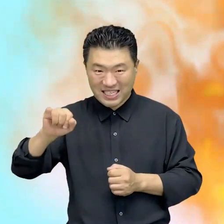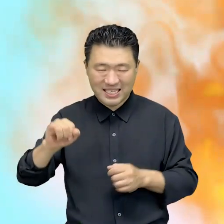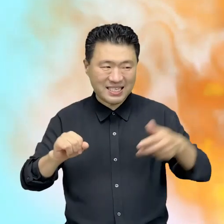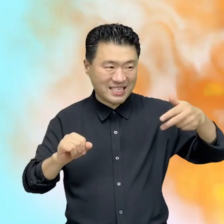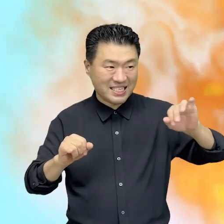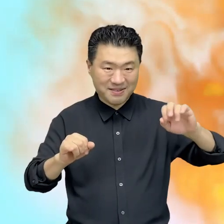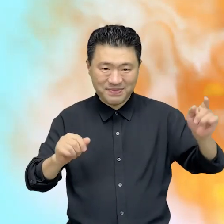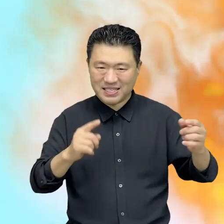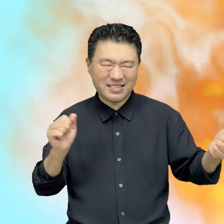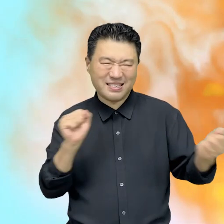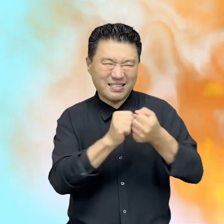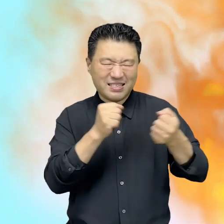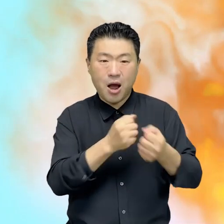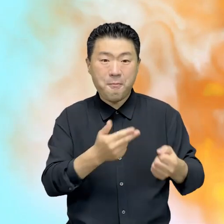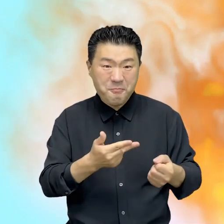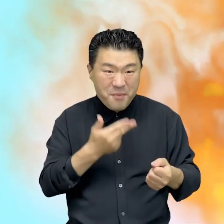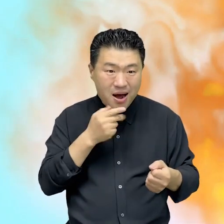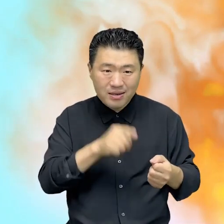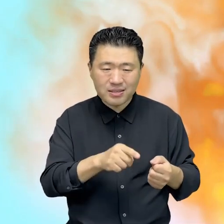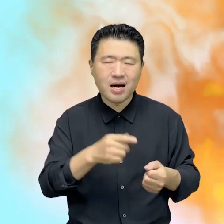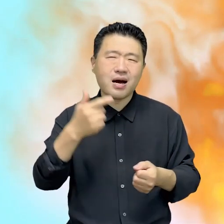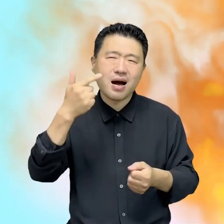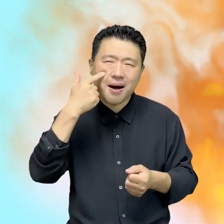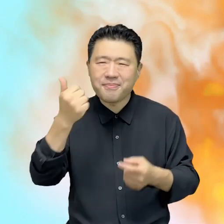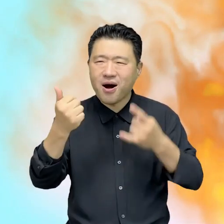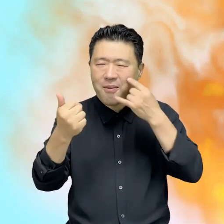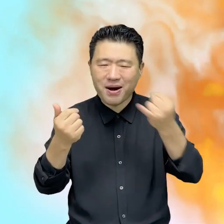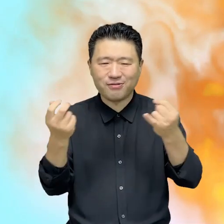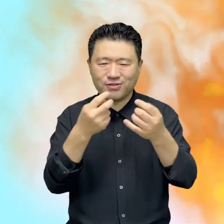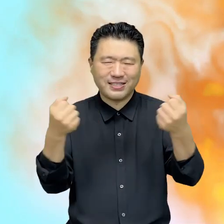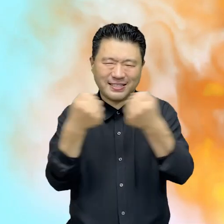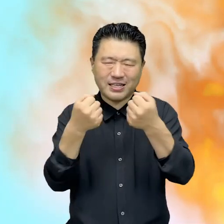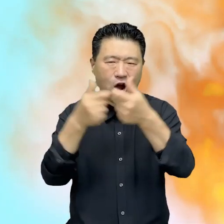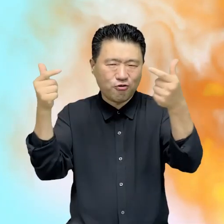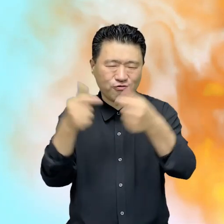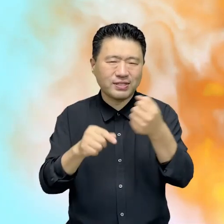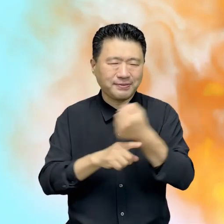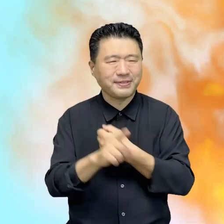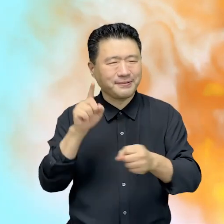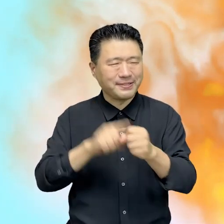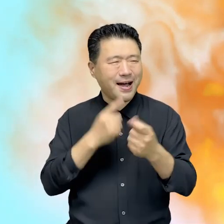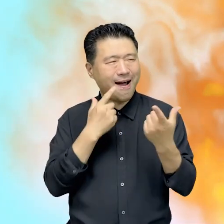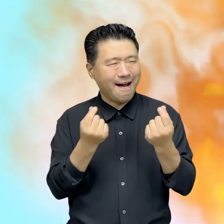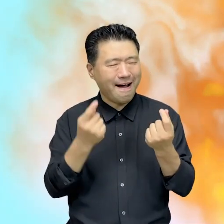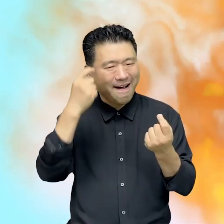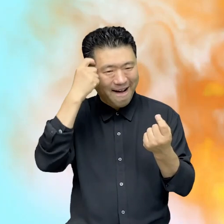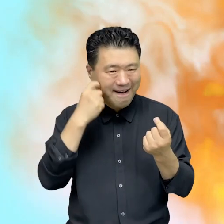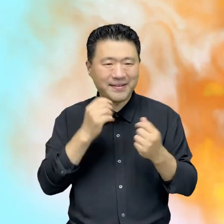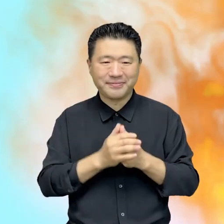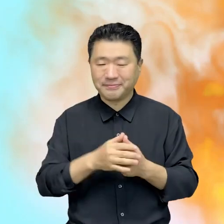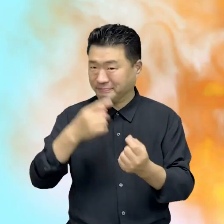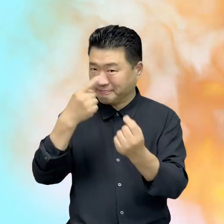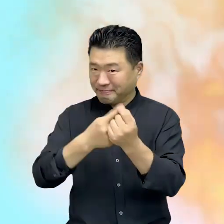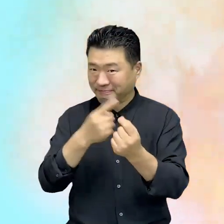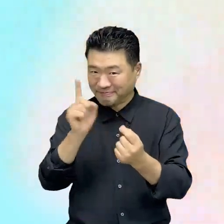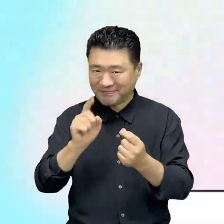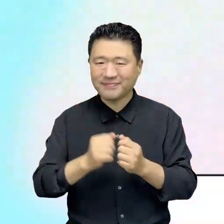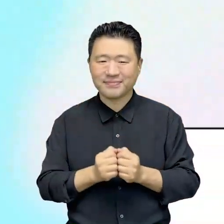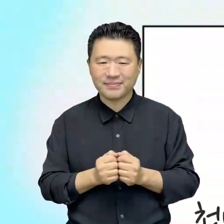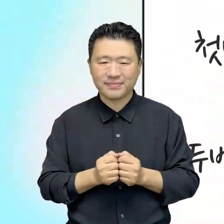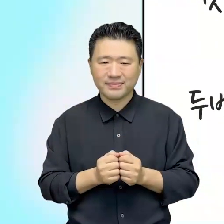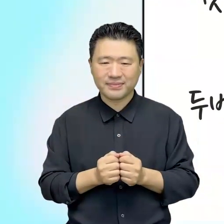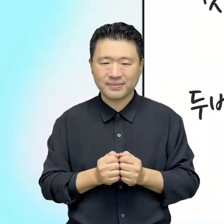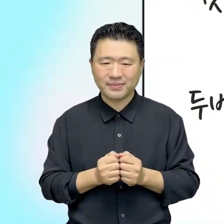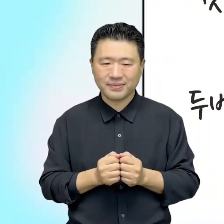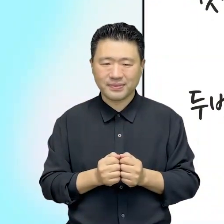준기와 지민이가 싸우지 않는 것이 엄마 아빠의 싸움을 줄이는 것이라고 생각했다. 그 중 첫 번째,